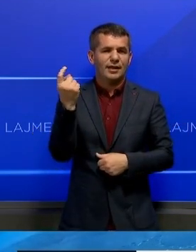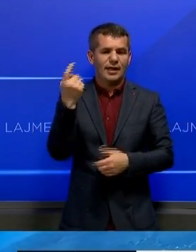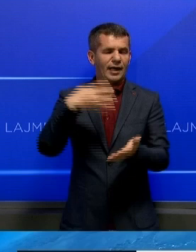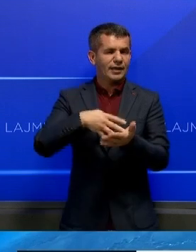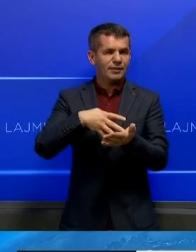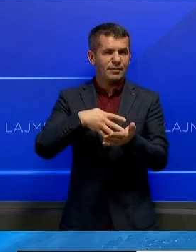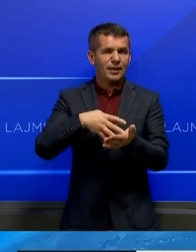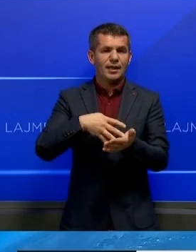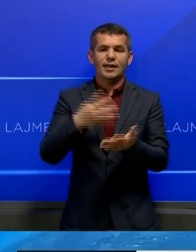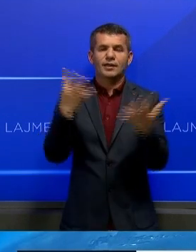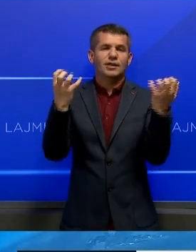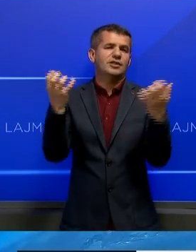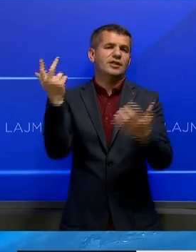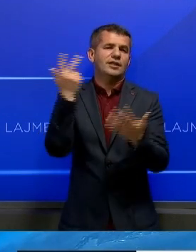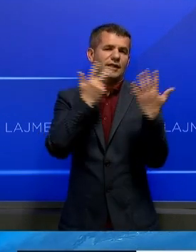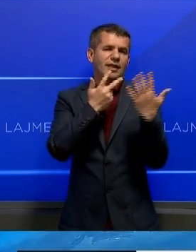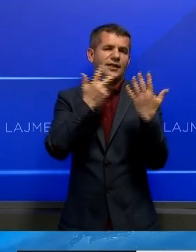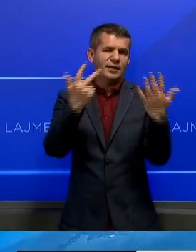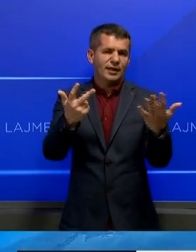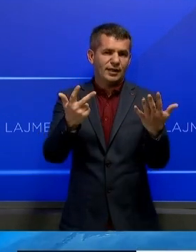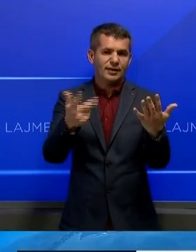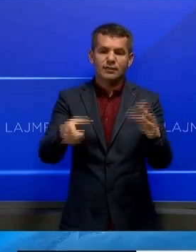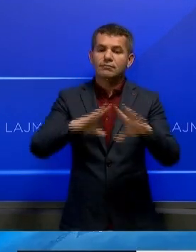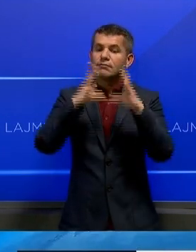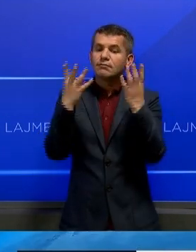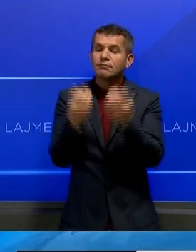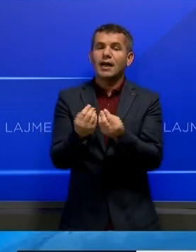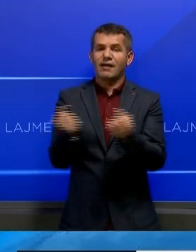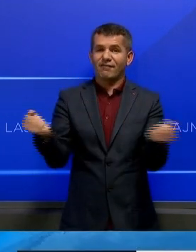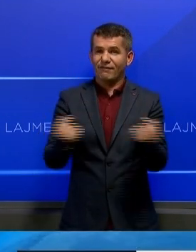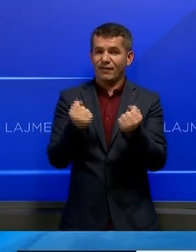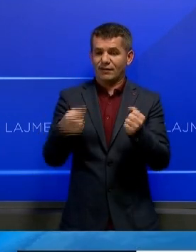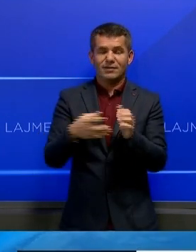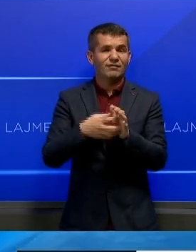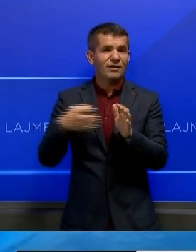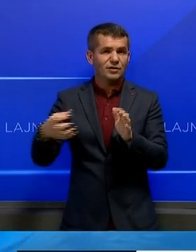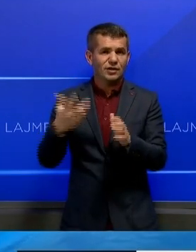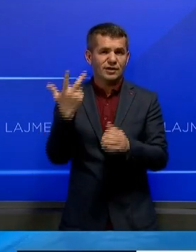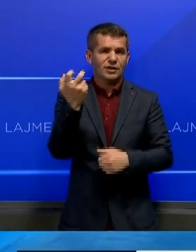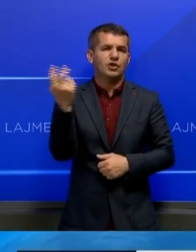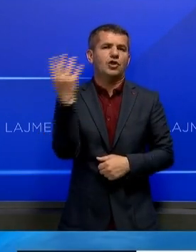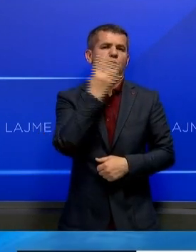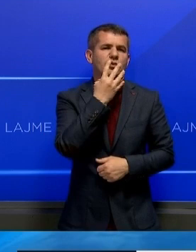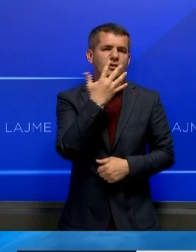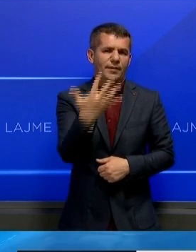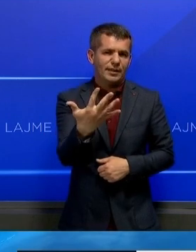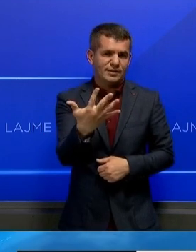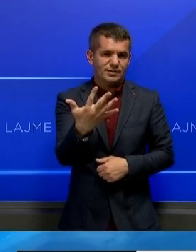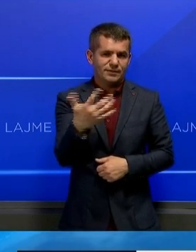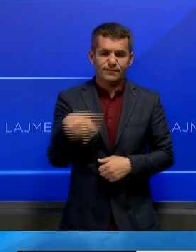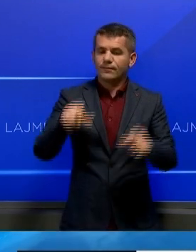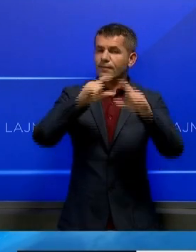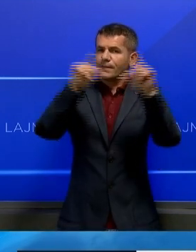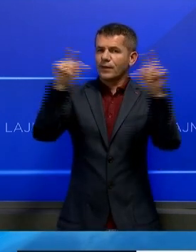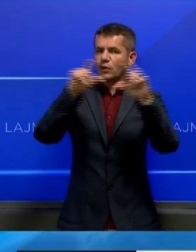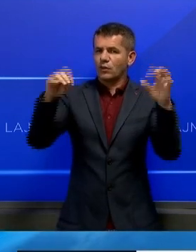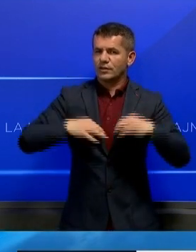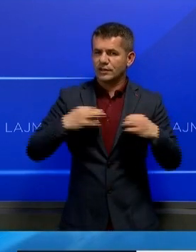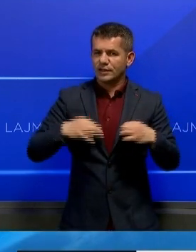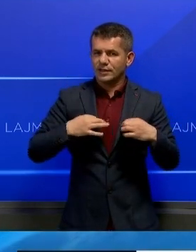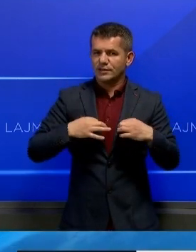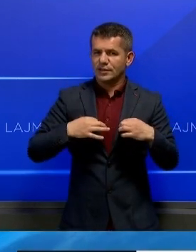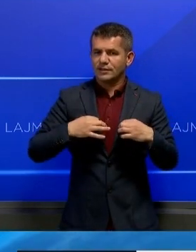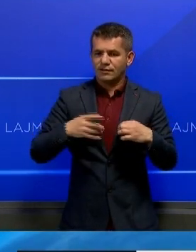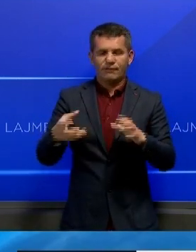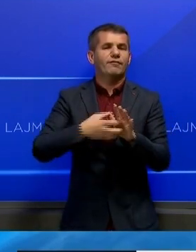.988. Në total, numri i rasteve aktive është 325. Institutit Komtari Shëndetsis